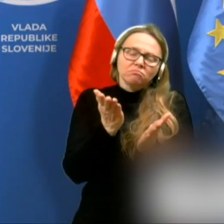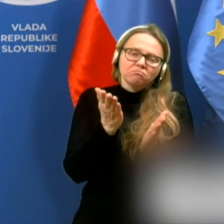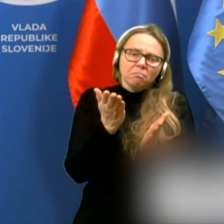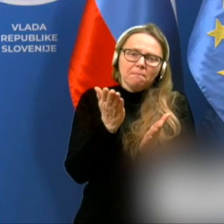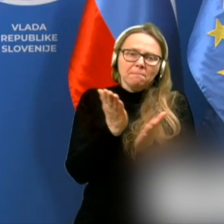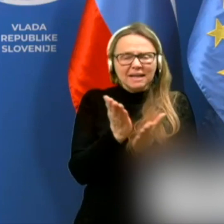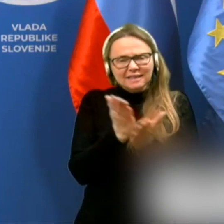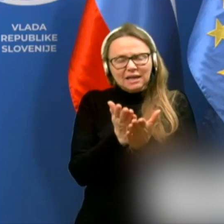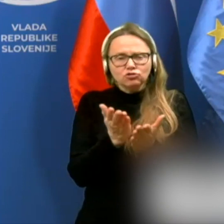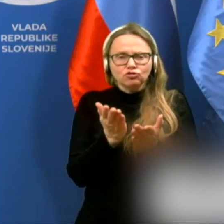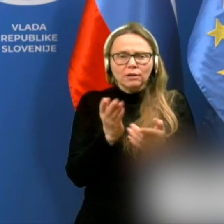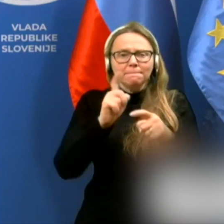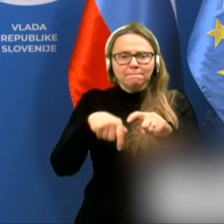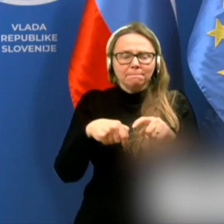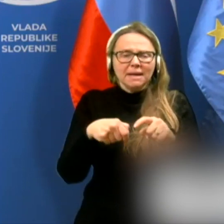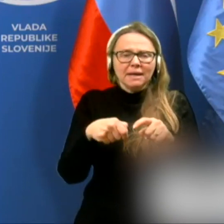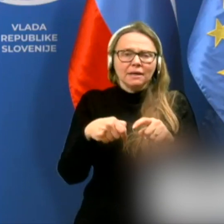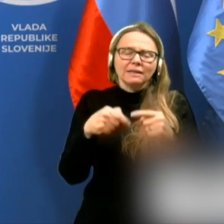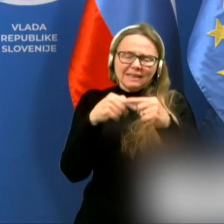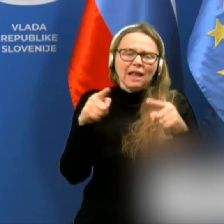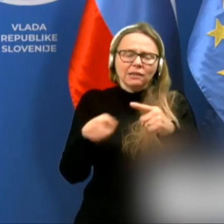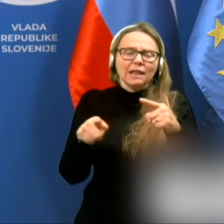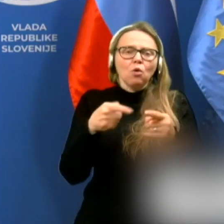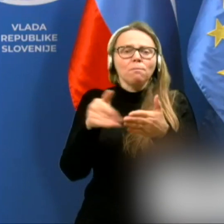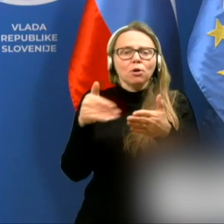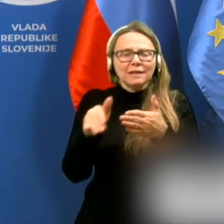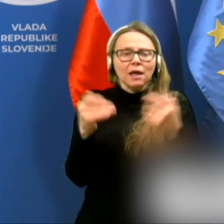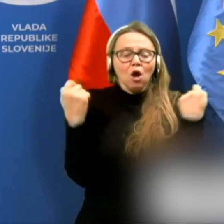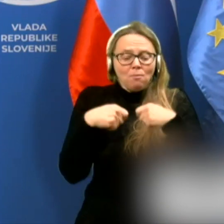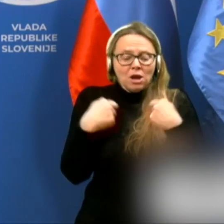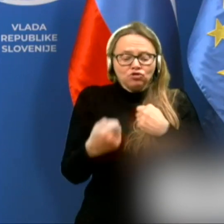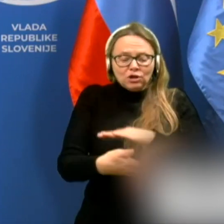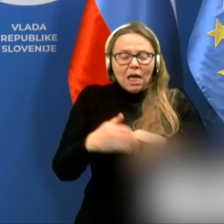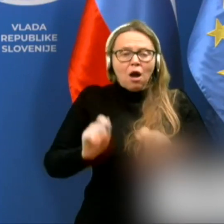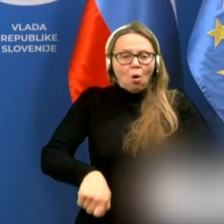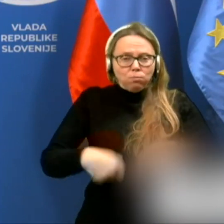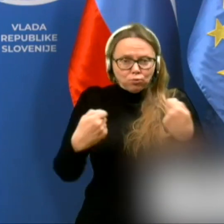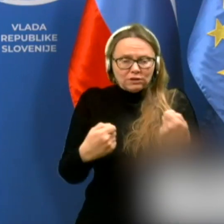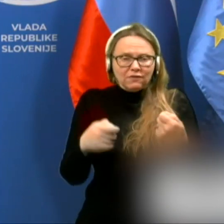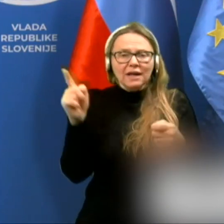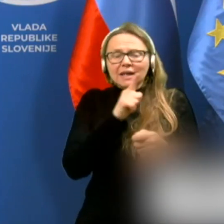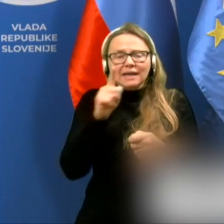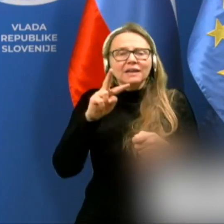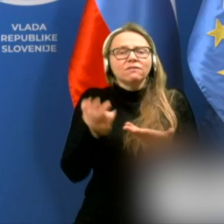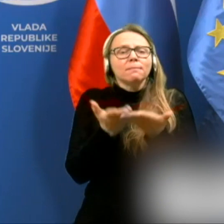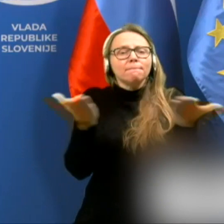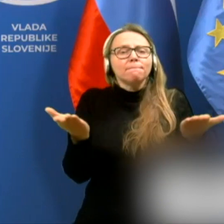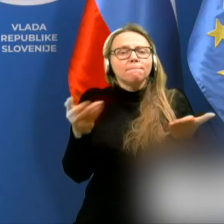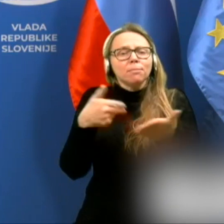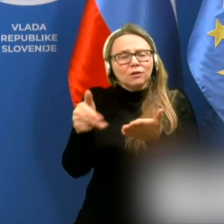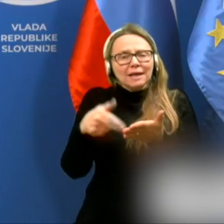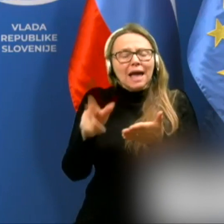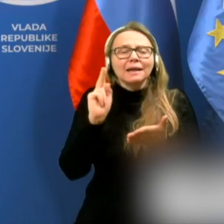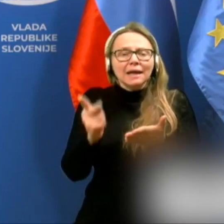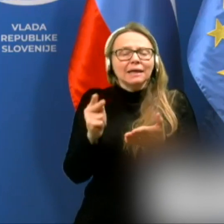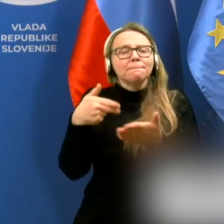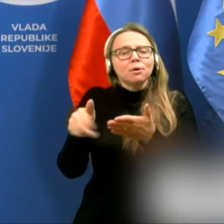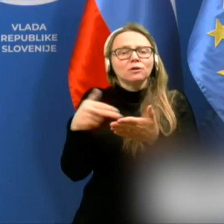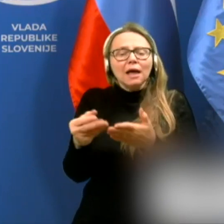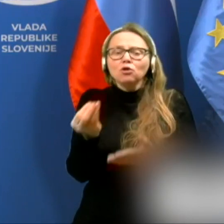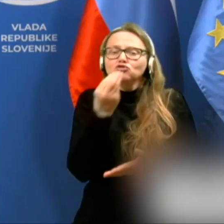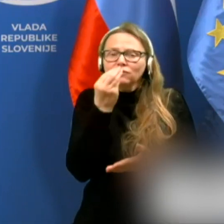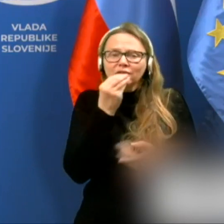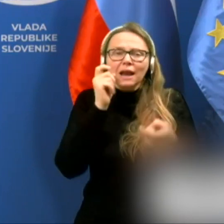prodajo oblačila in obutev, ter prodajo oblačil in obutve v prodajalnah, ki v pretežni meri prodajo